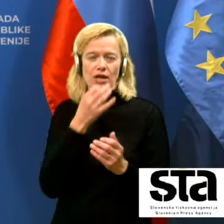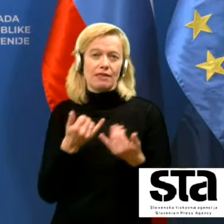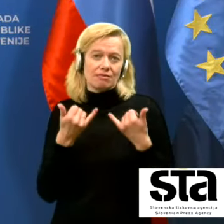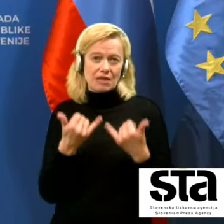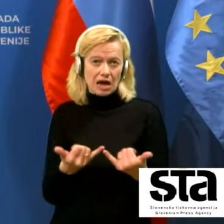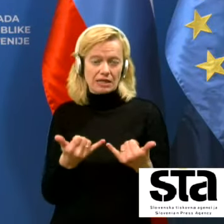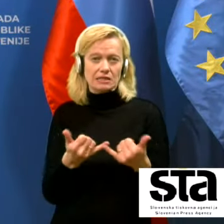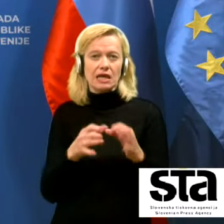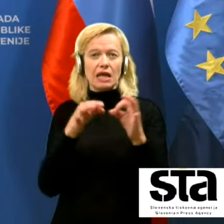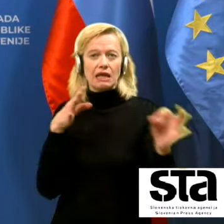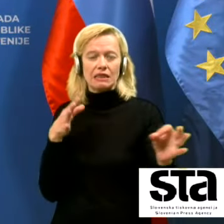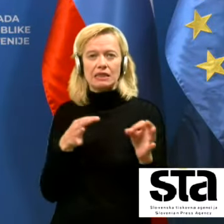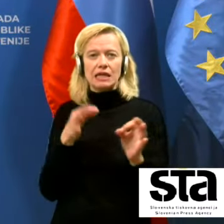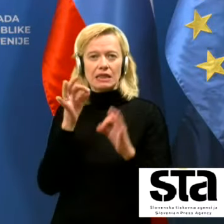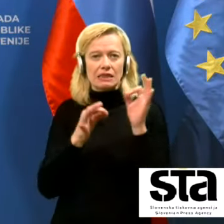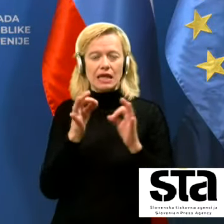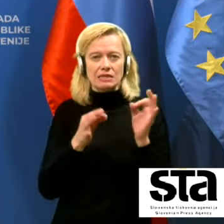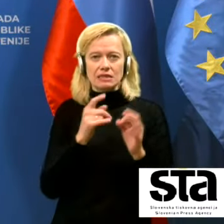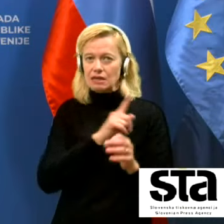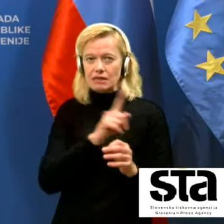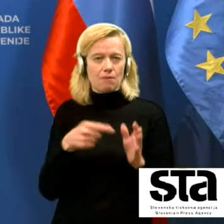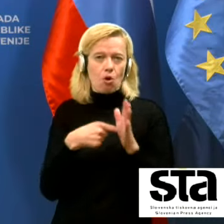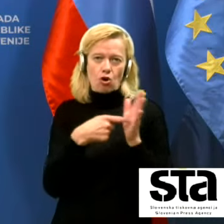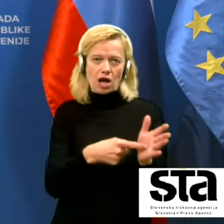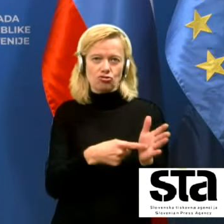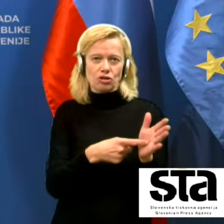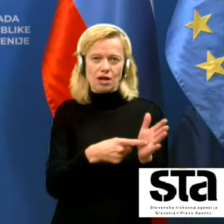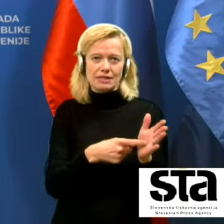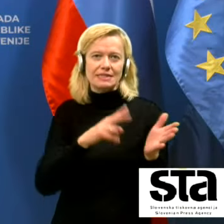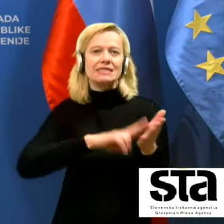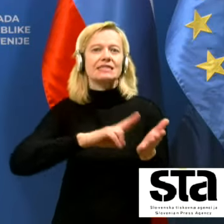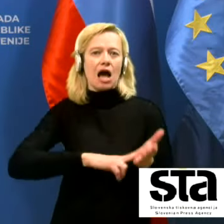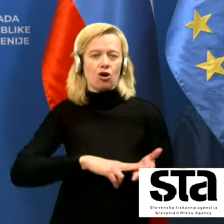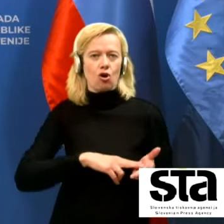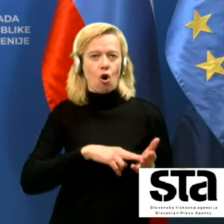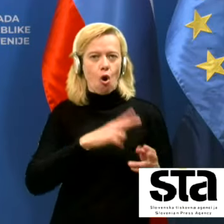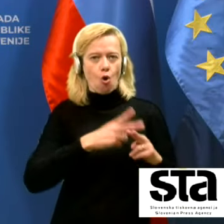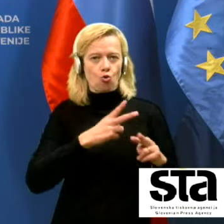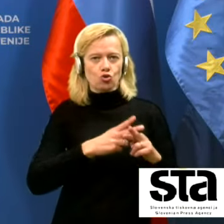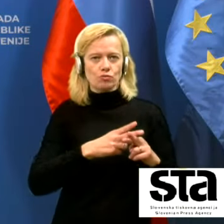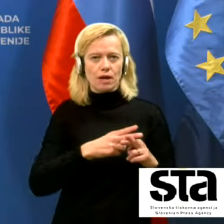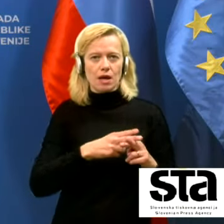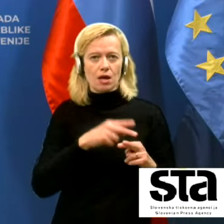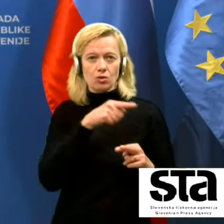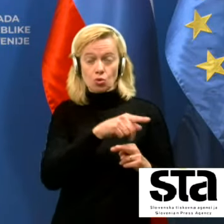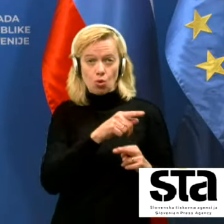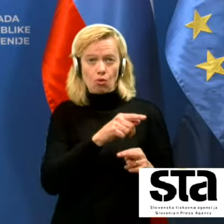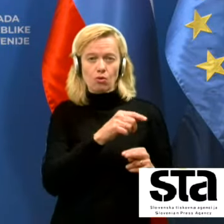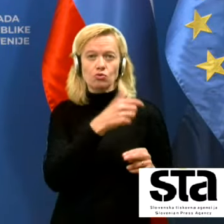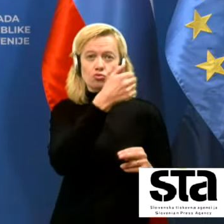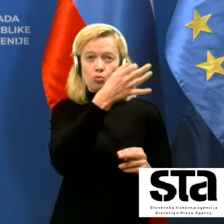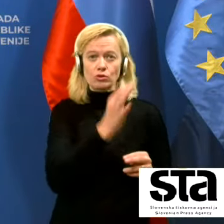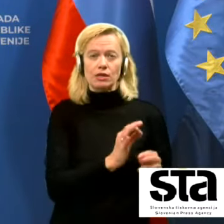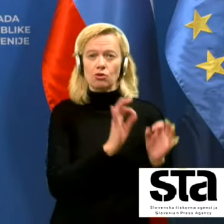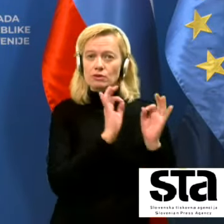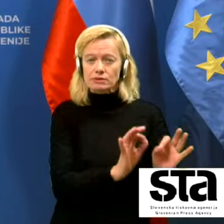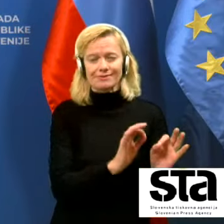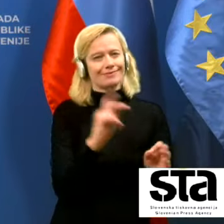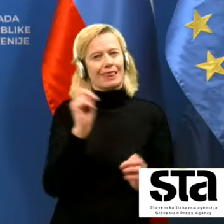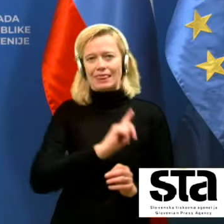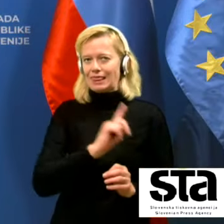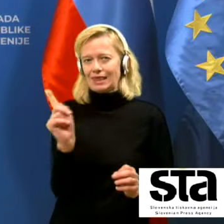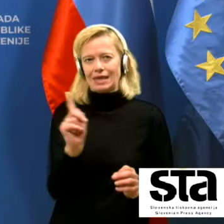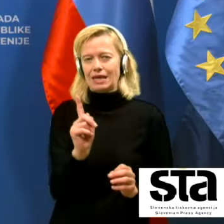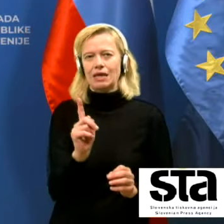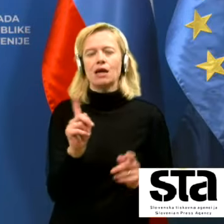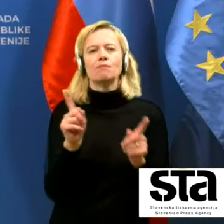hitri test, ne prikaže znakov okužbe, da je to predstoprocentno zanesljivo, še manj pa pomeni, da